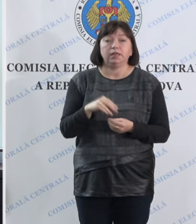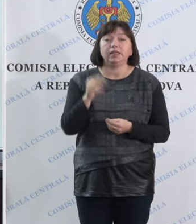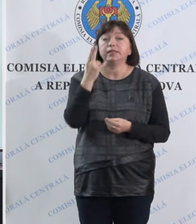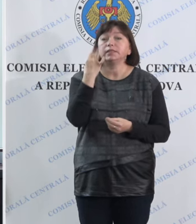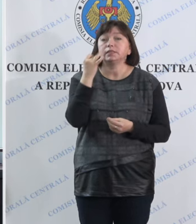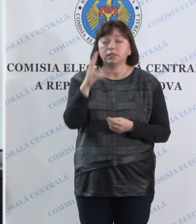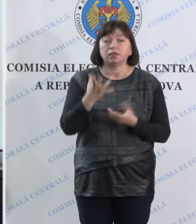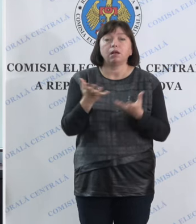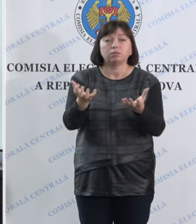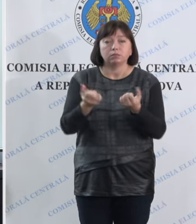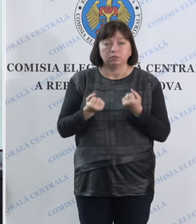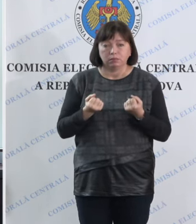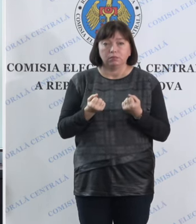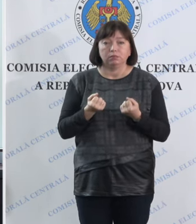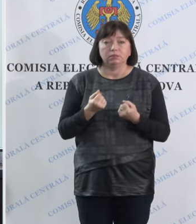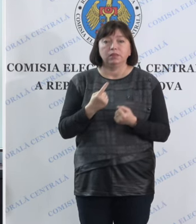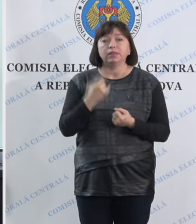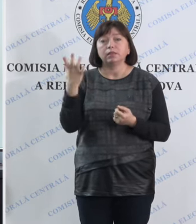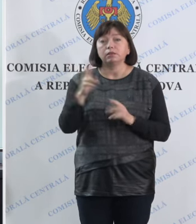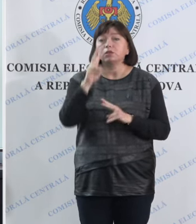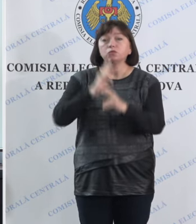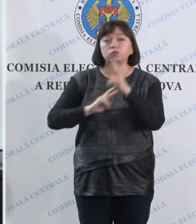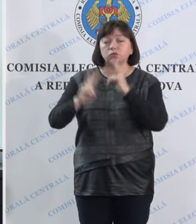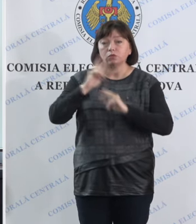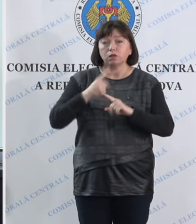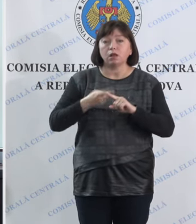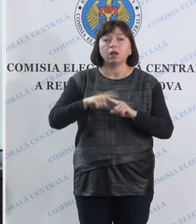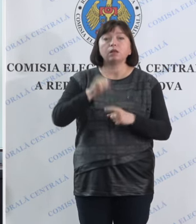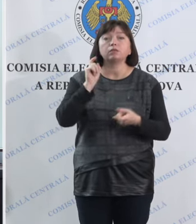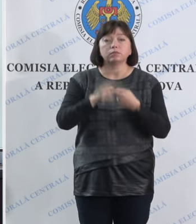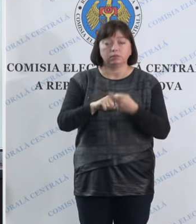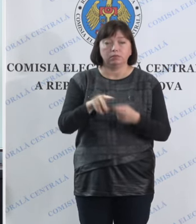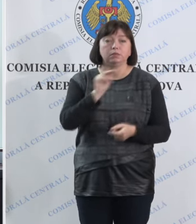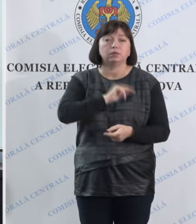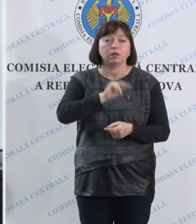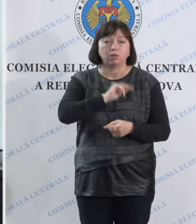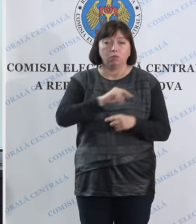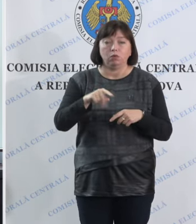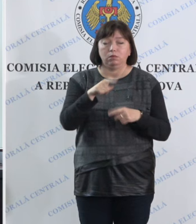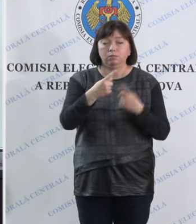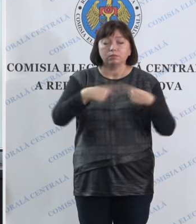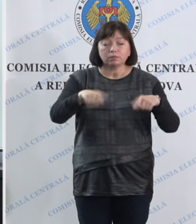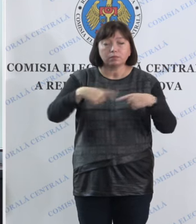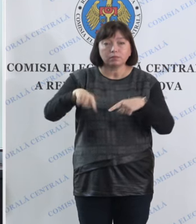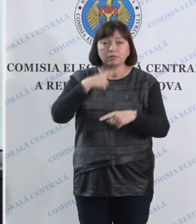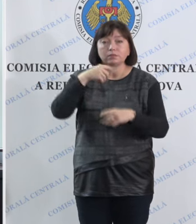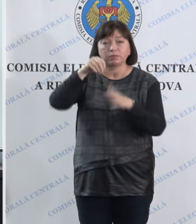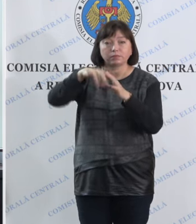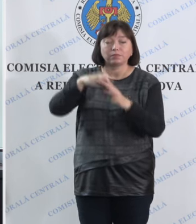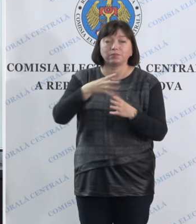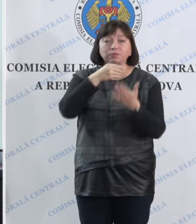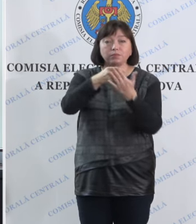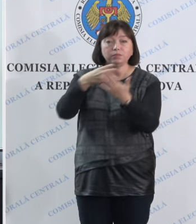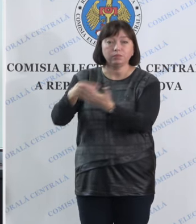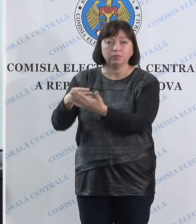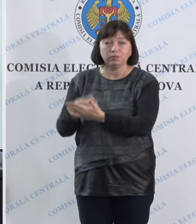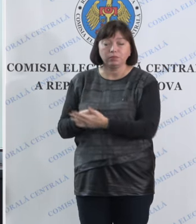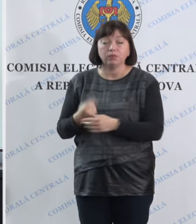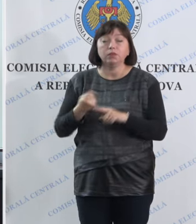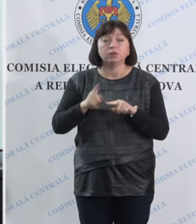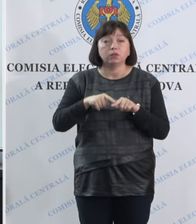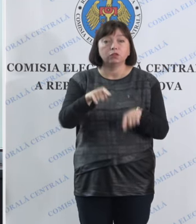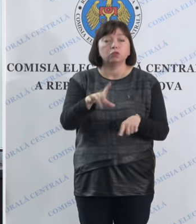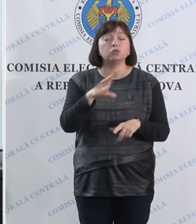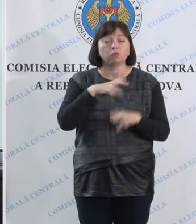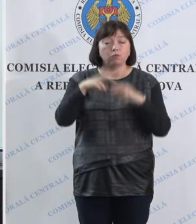recepționat câteva sesizări ce vizează activitatea organelor electorale din teritoriu. Acestea au